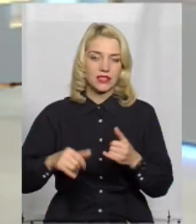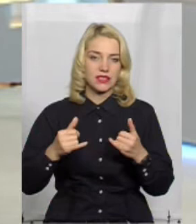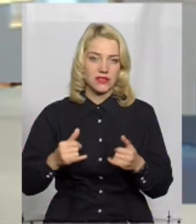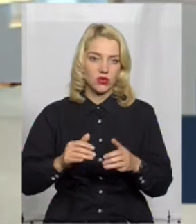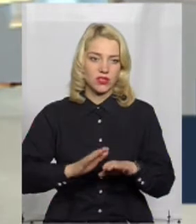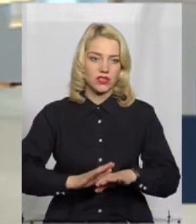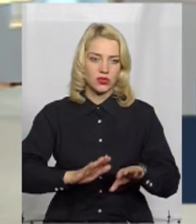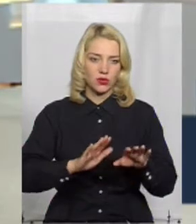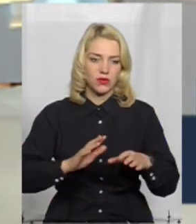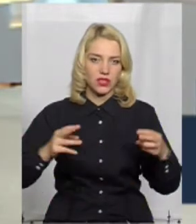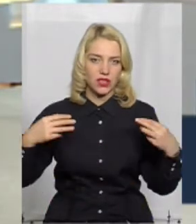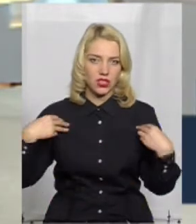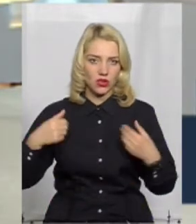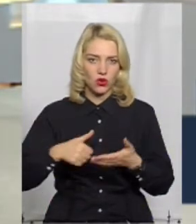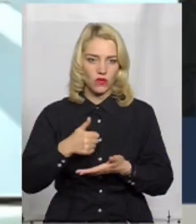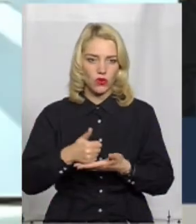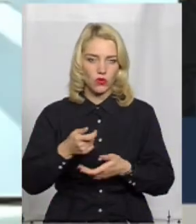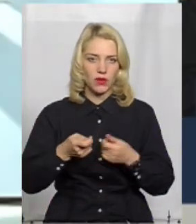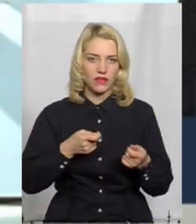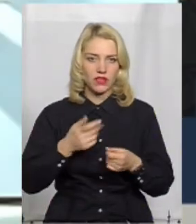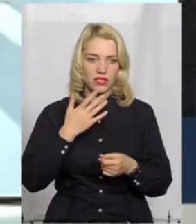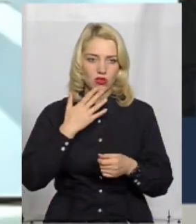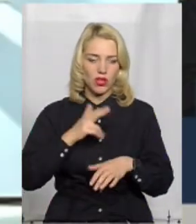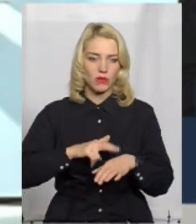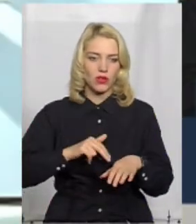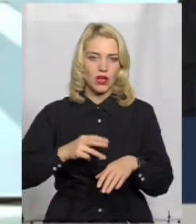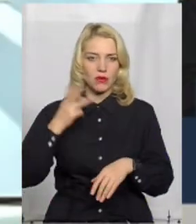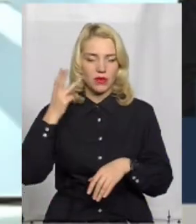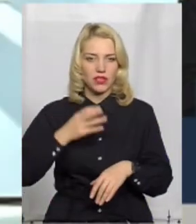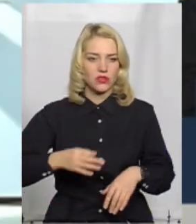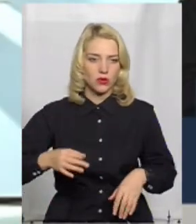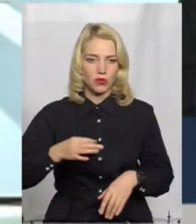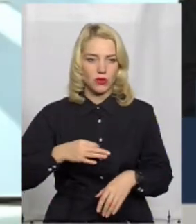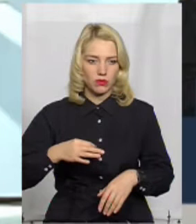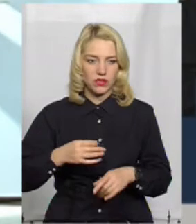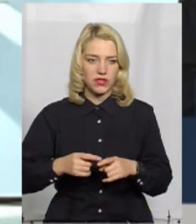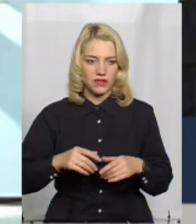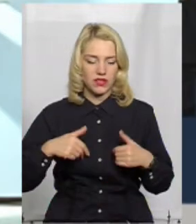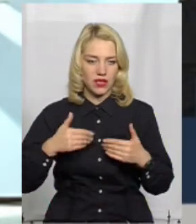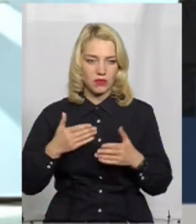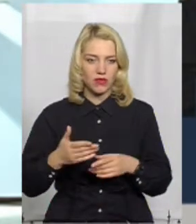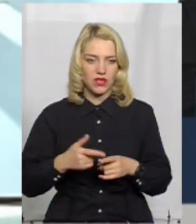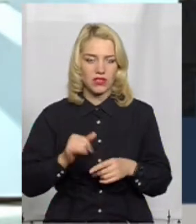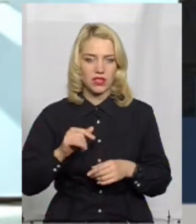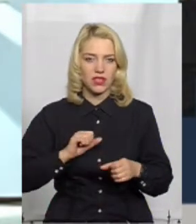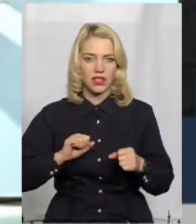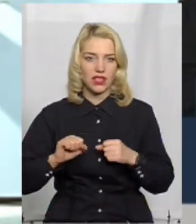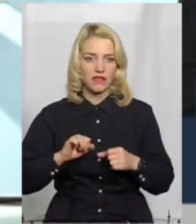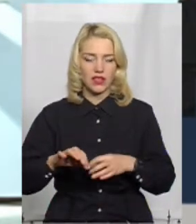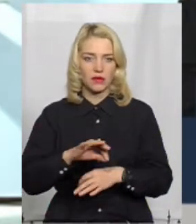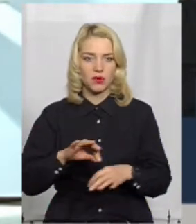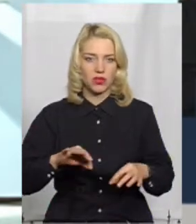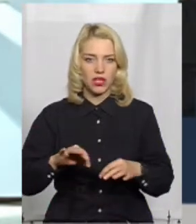Заступник начальника головного управління національної поліції у Хмельницькій області Валентин Білянський. Доброго вечора. Та керівниця